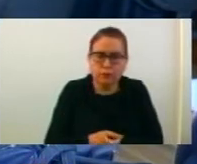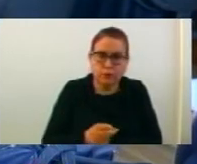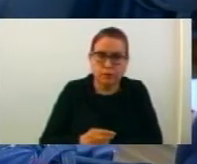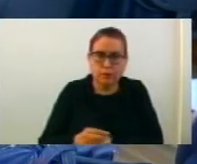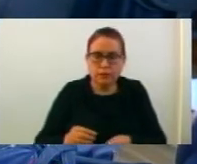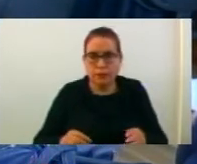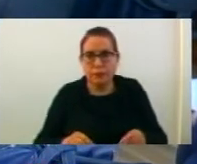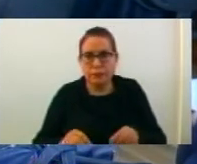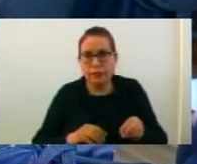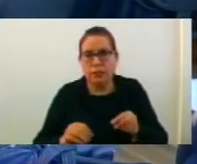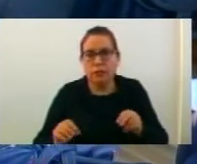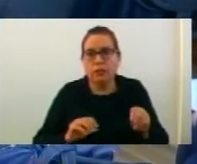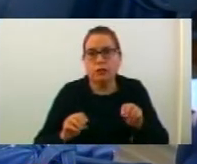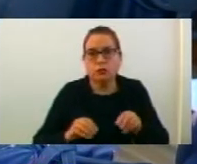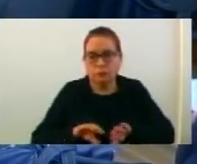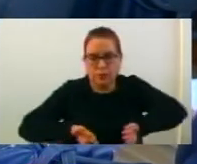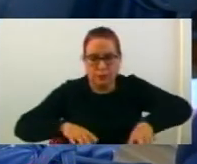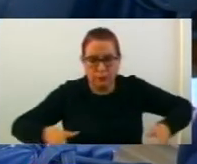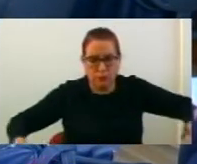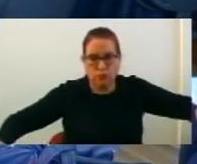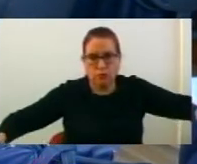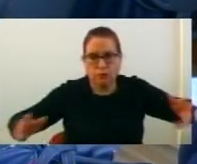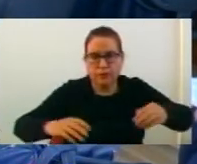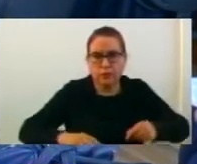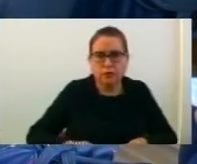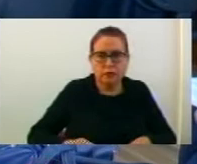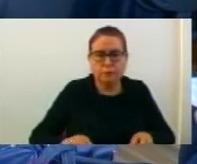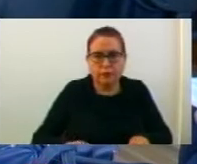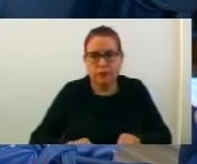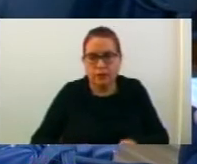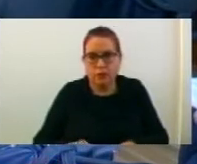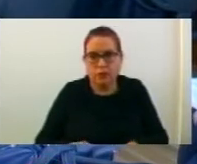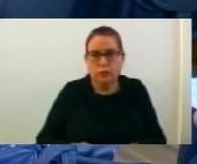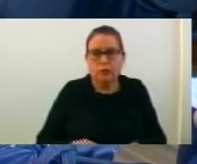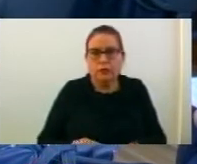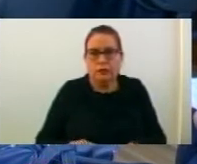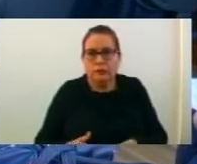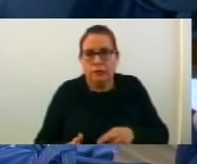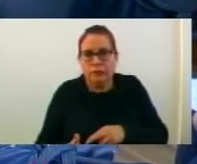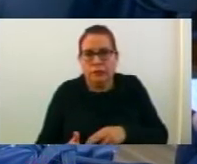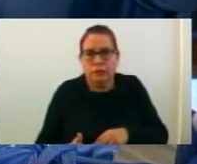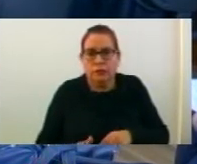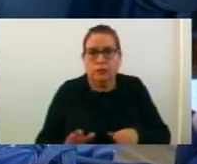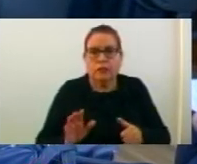-планска документация за прошируване на плански оффат за КП број